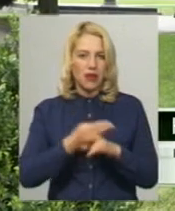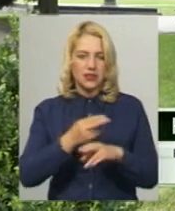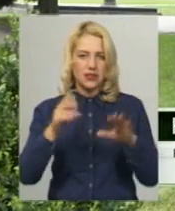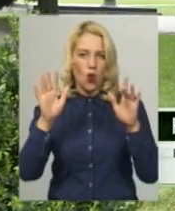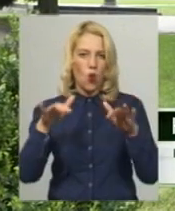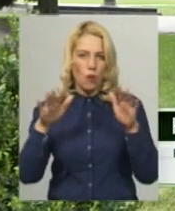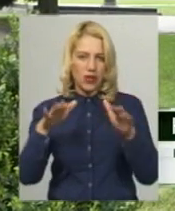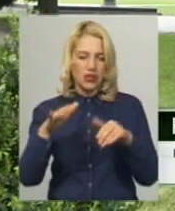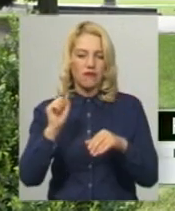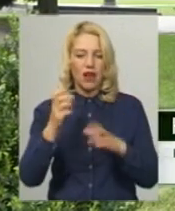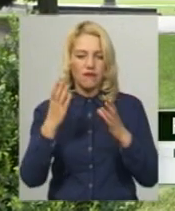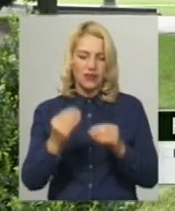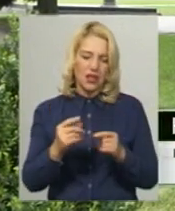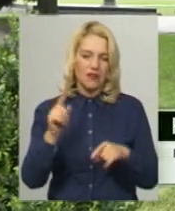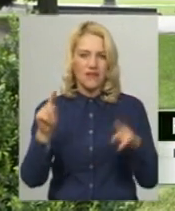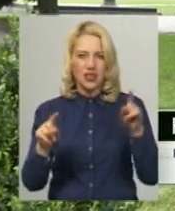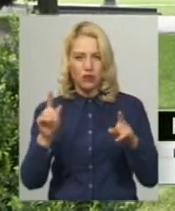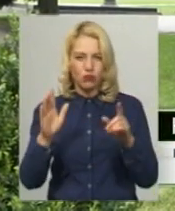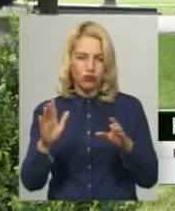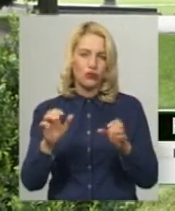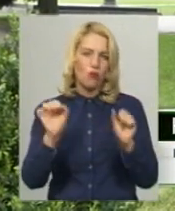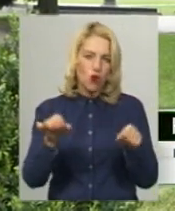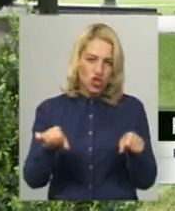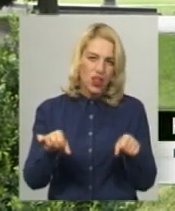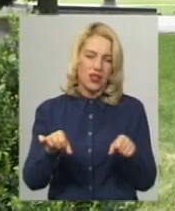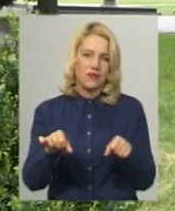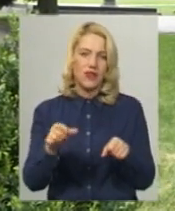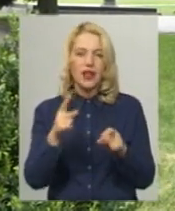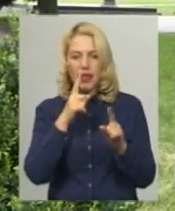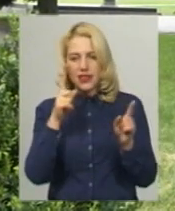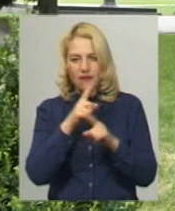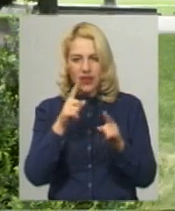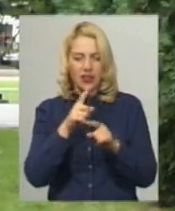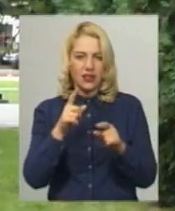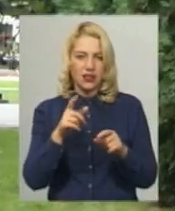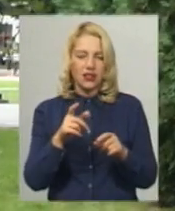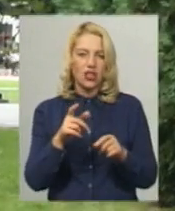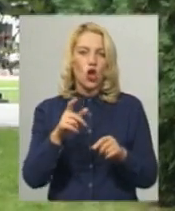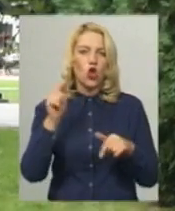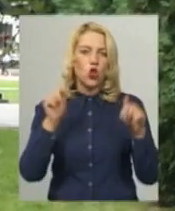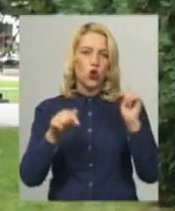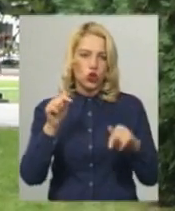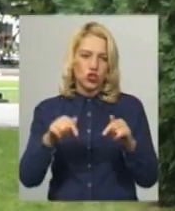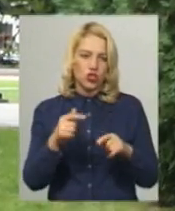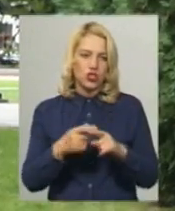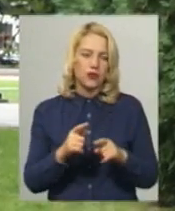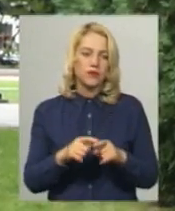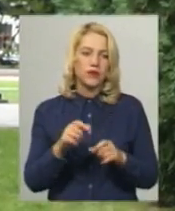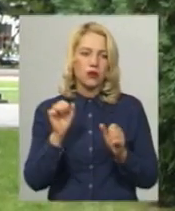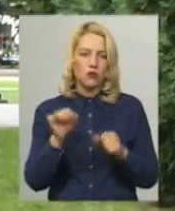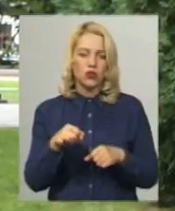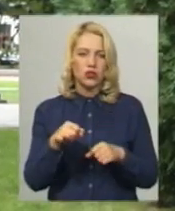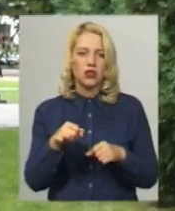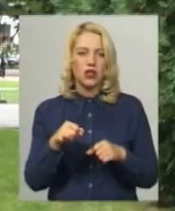В день, в деньні години в окремих районах все ж таки можливі невеликий короткочасний дощ. На повернення липневого тепла можна